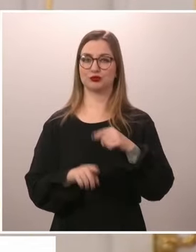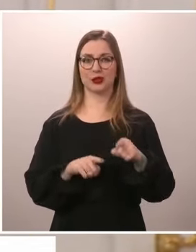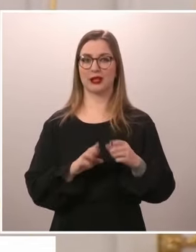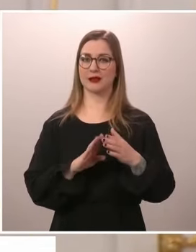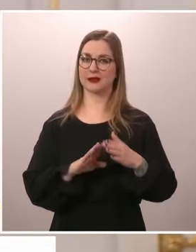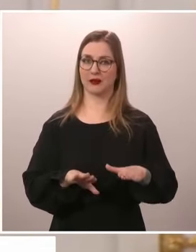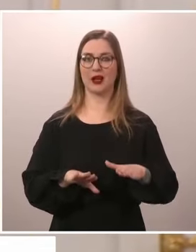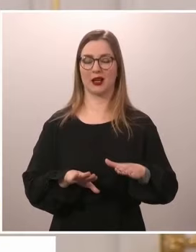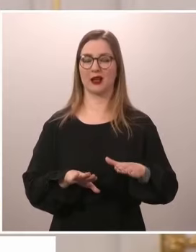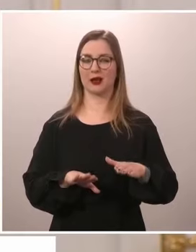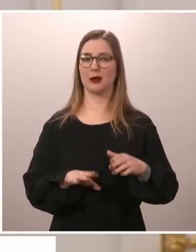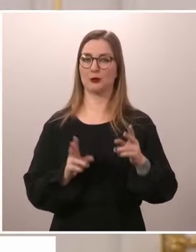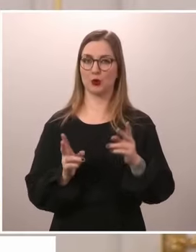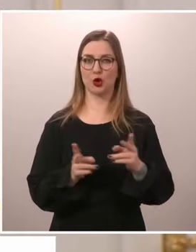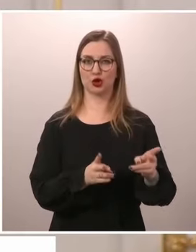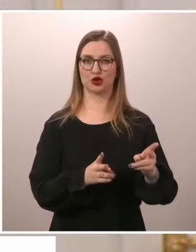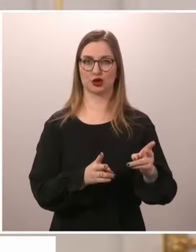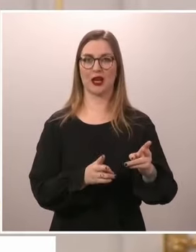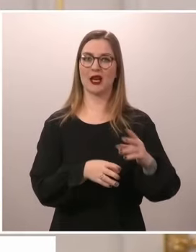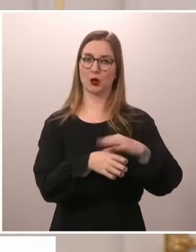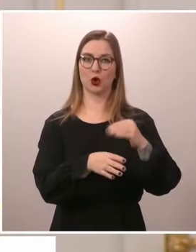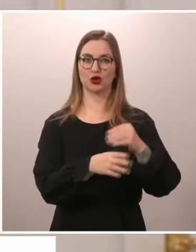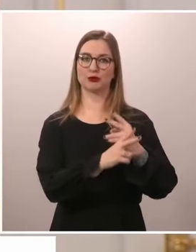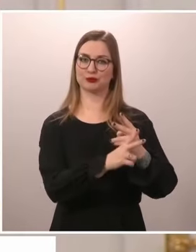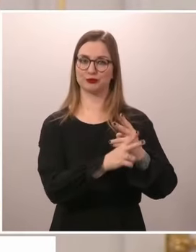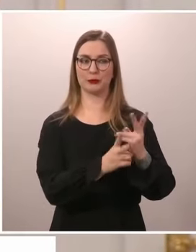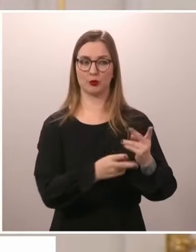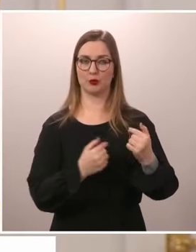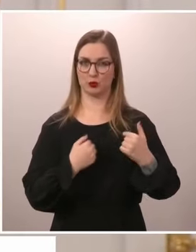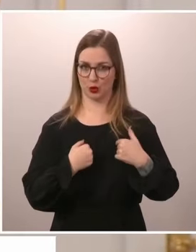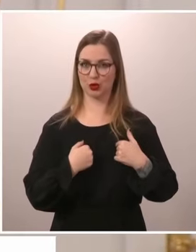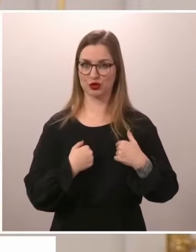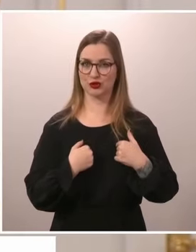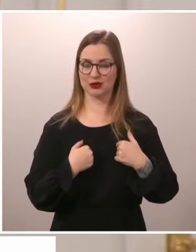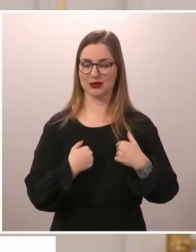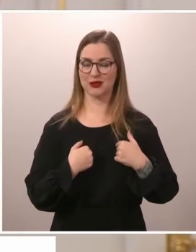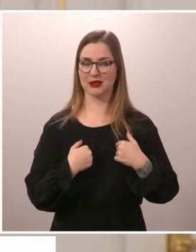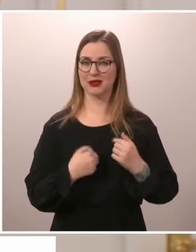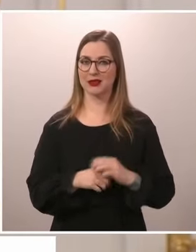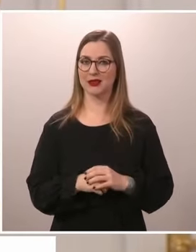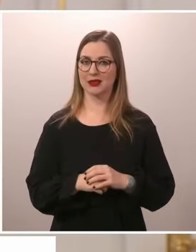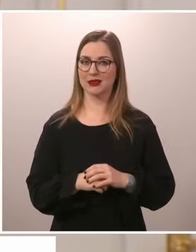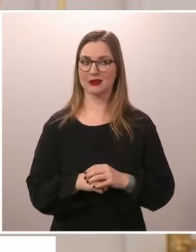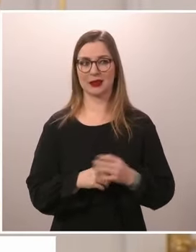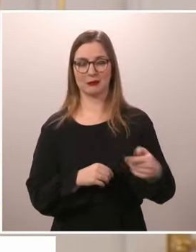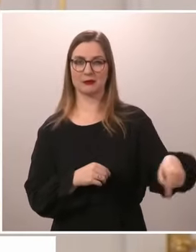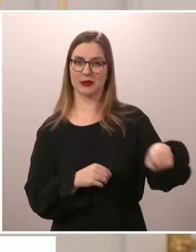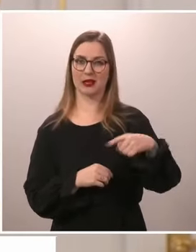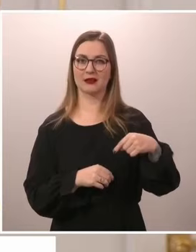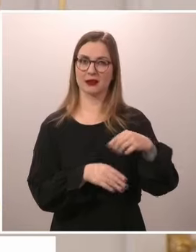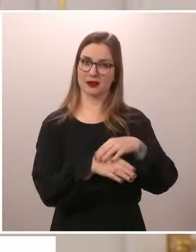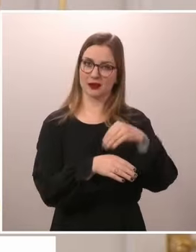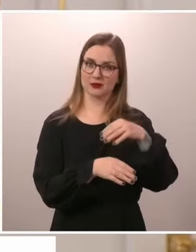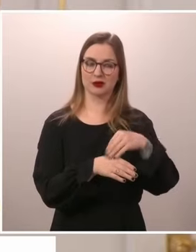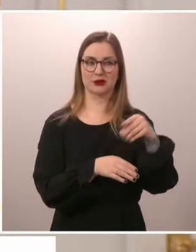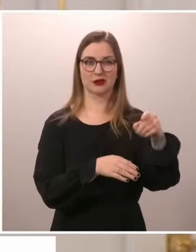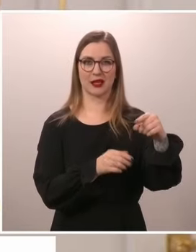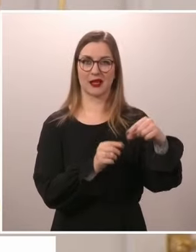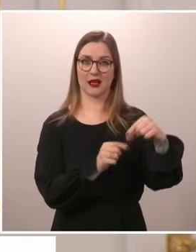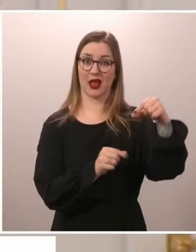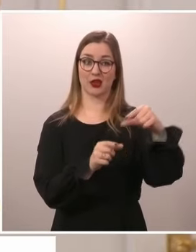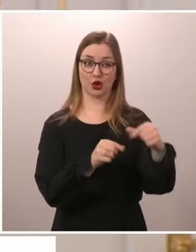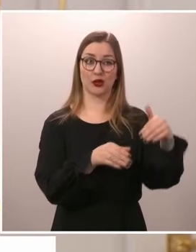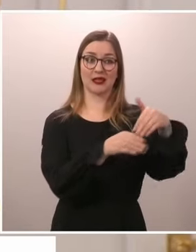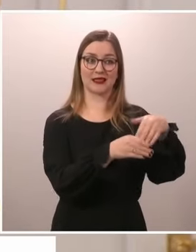ville främja Sveriges NATO-medelskap från början. Det var synd att vi inte kunde gå in samtidigt.